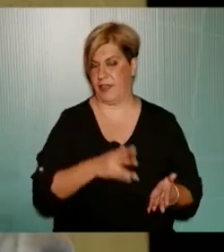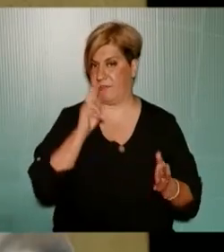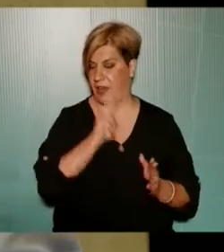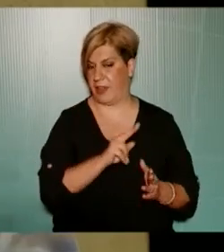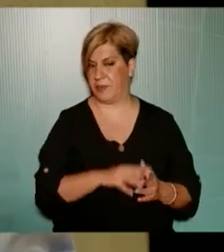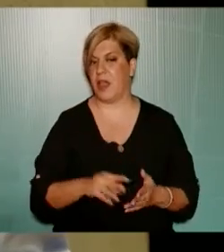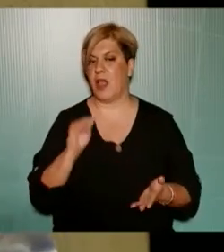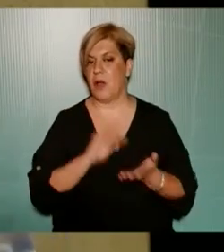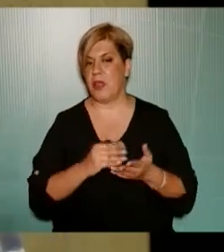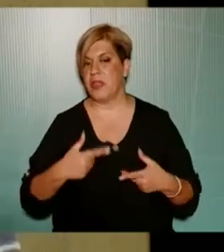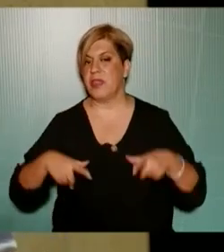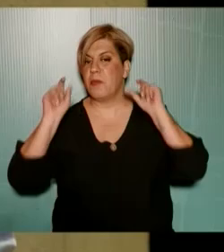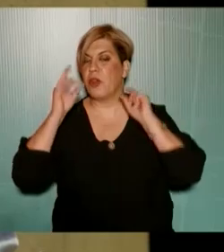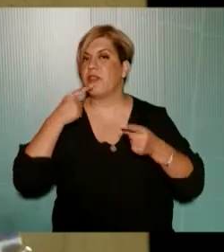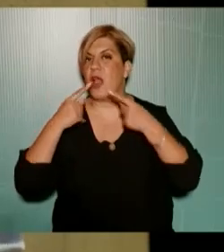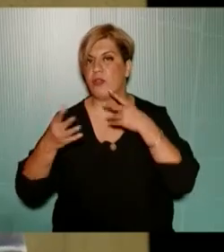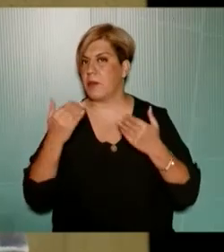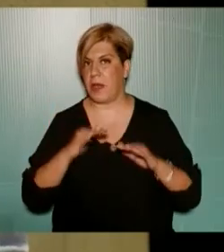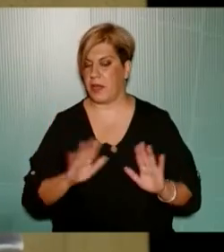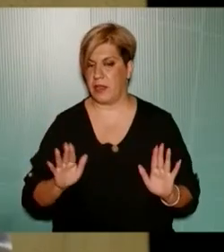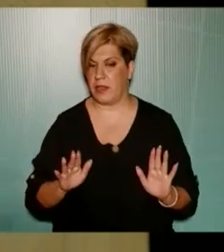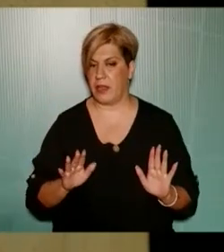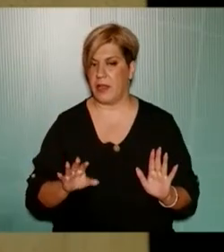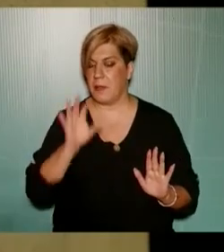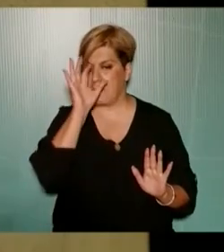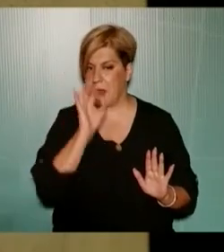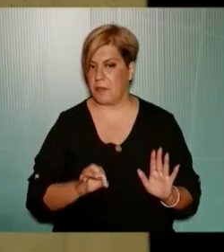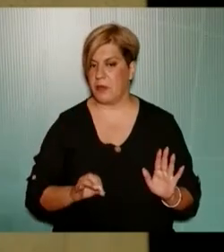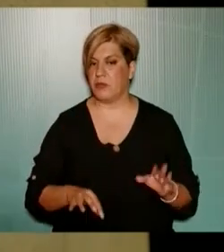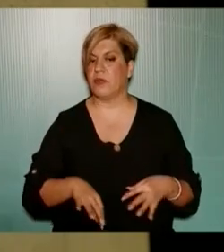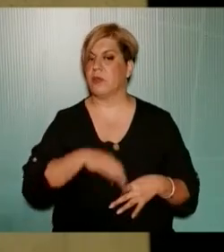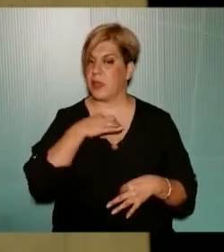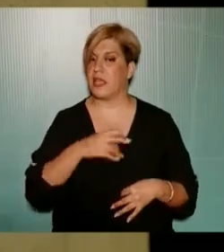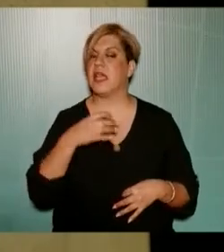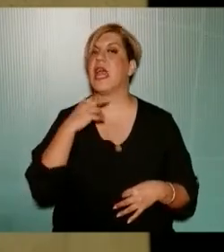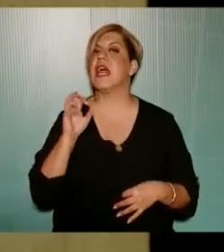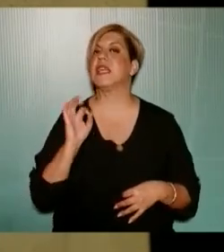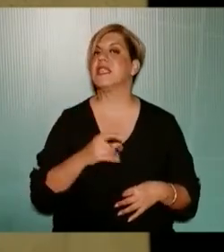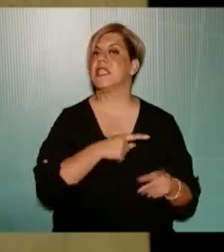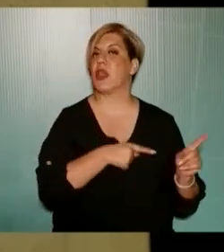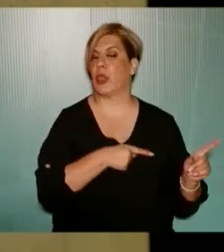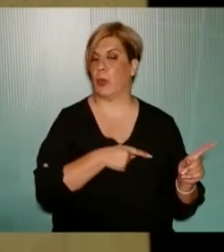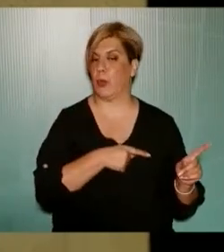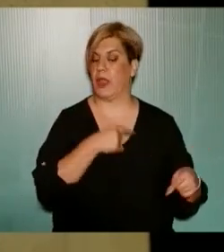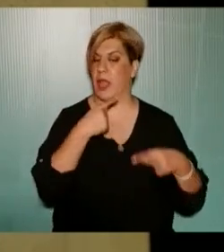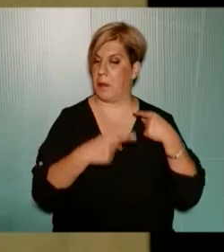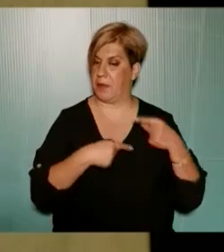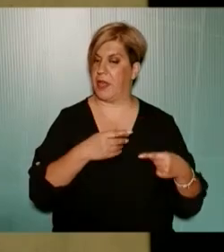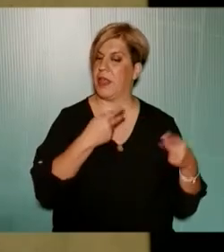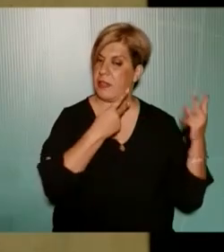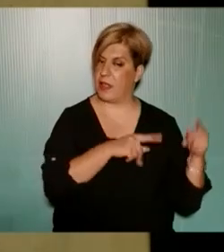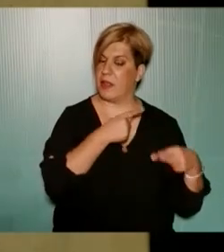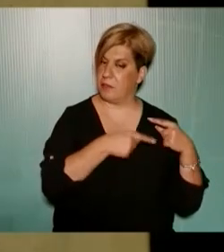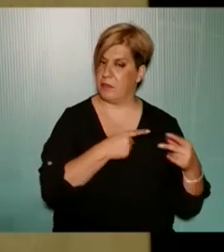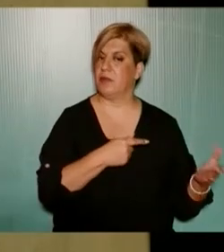επίσης δεν υπάρχει δημοκρατικός διάλογος πραγματικά το είπε η κυρία Χρυσίδου στη εμπειρία η δικιά μου και η δικιά της